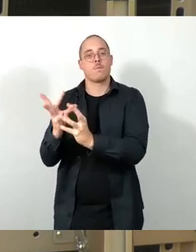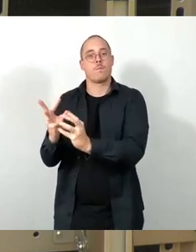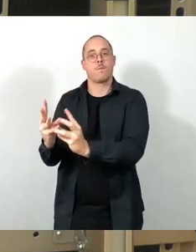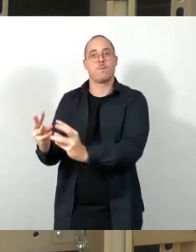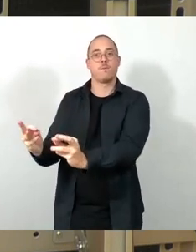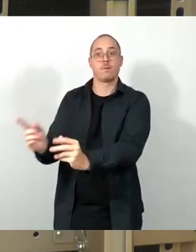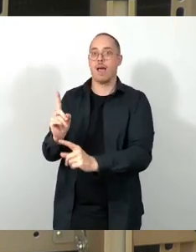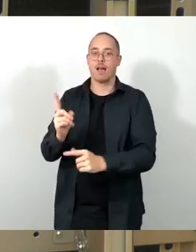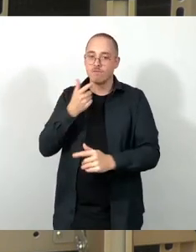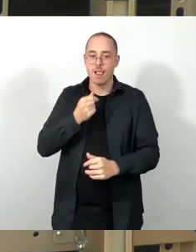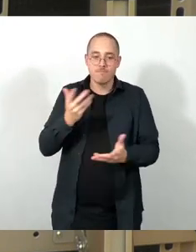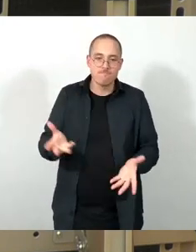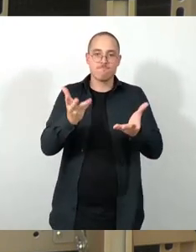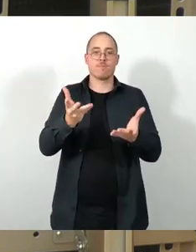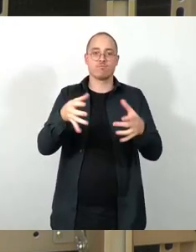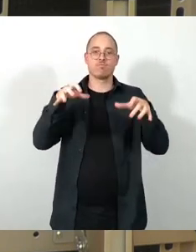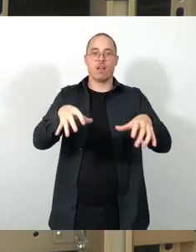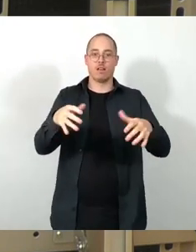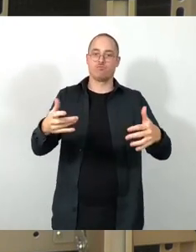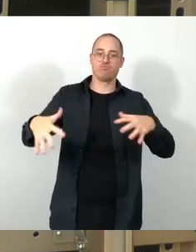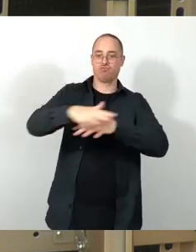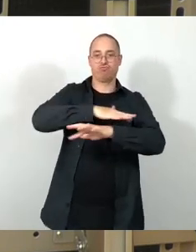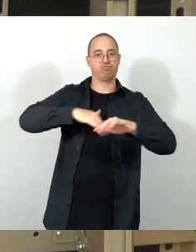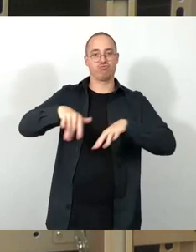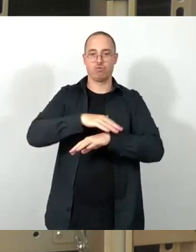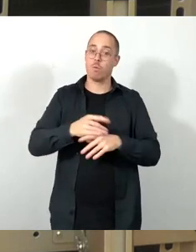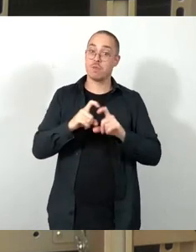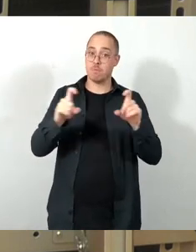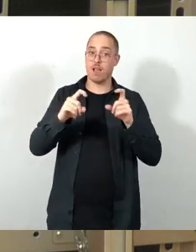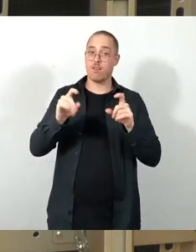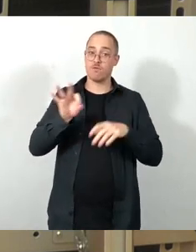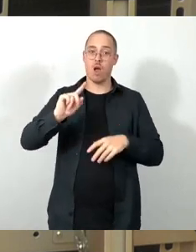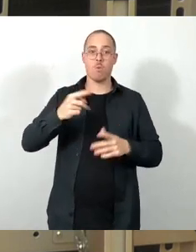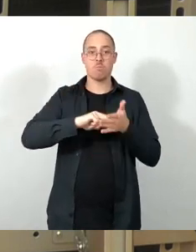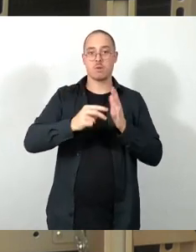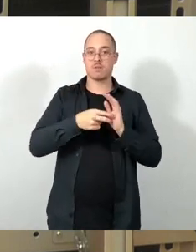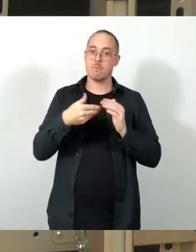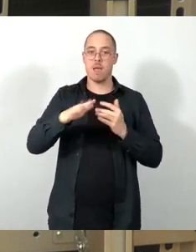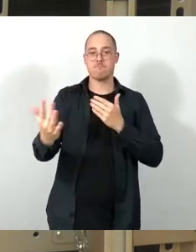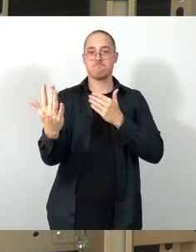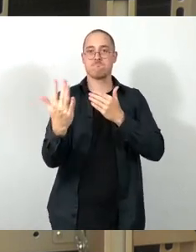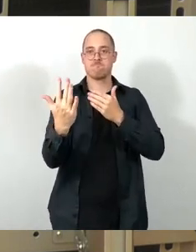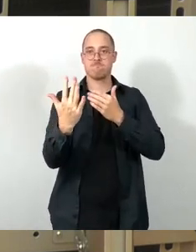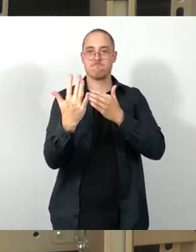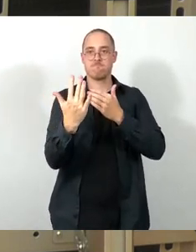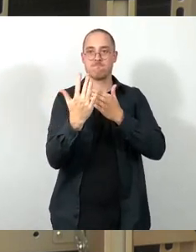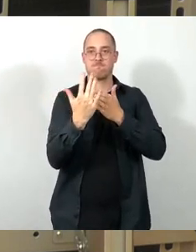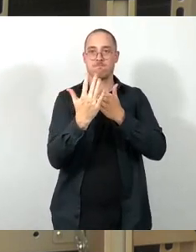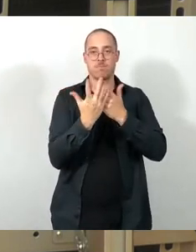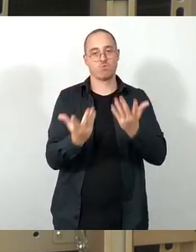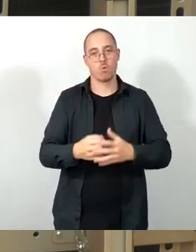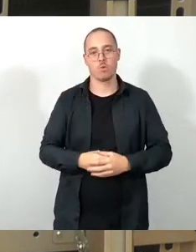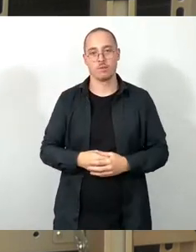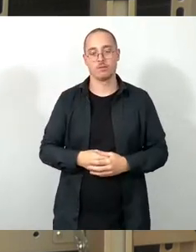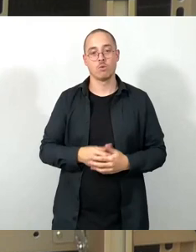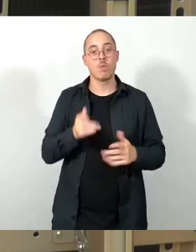dem wir uns stellen sollten. Und das Theaterhaus RUDI ist in einem infrastrukturell unterversorgten